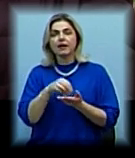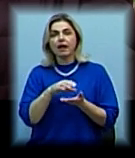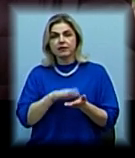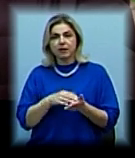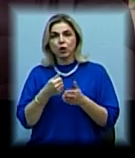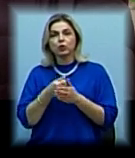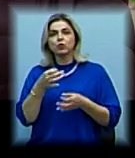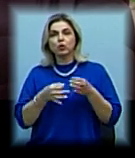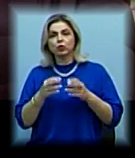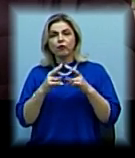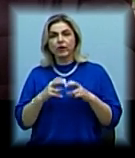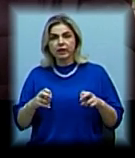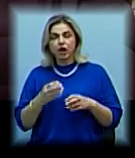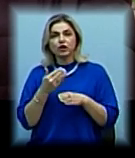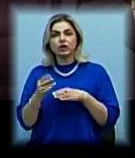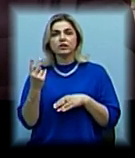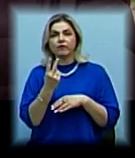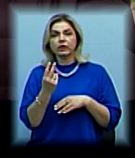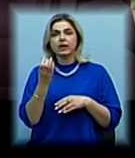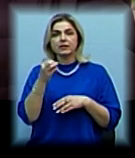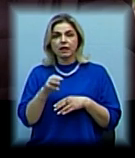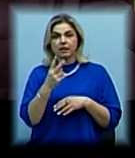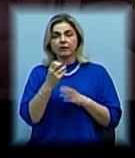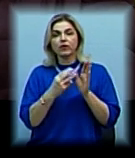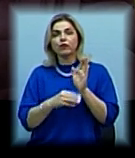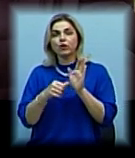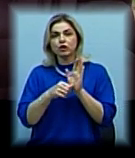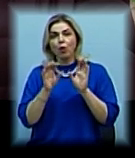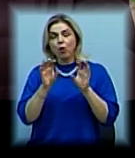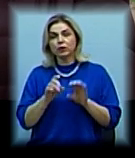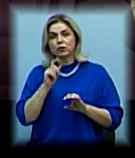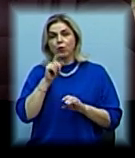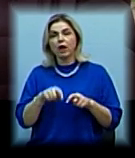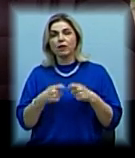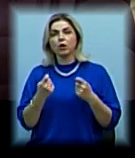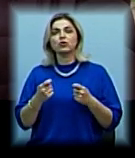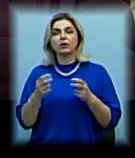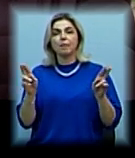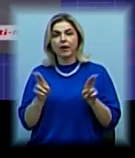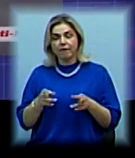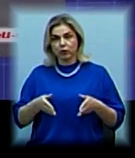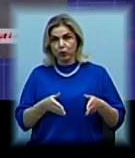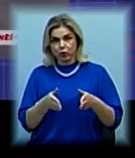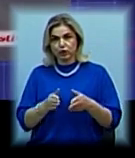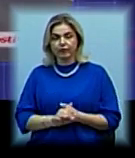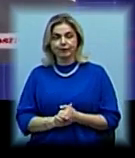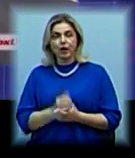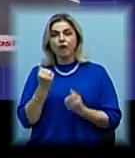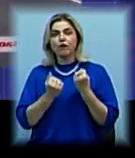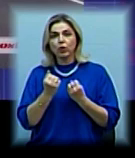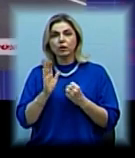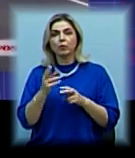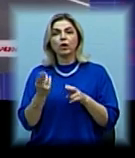розслідувань за ознаками 6-ни 2 статті 286 Кримінального кодексу України. Це порушення правил дорожнього руху». Водіїві загрожує